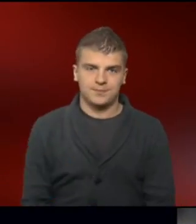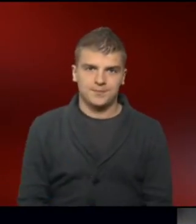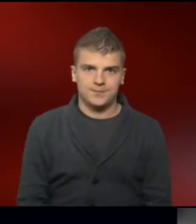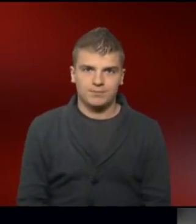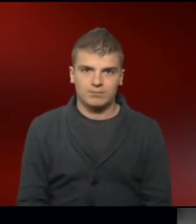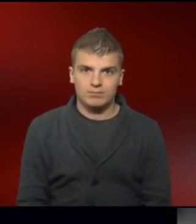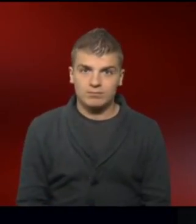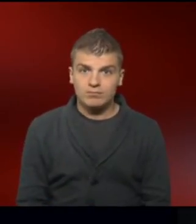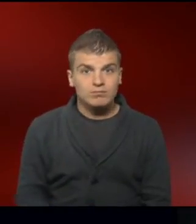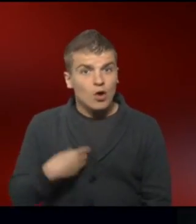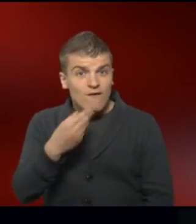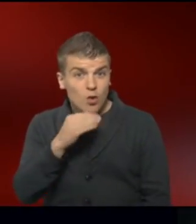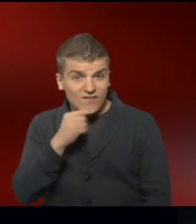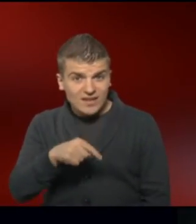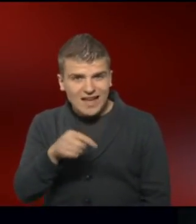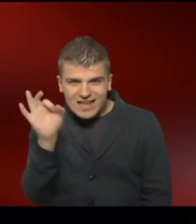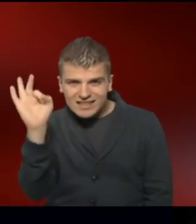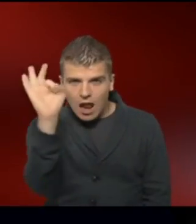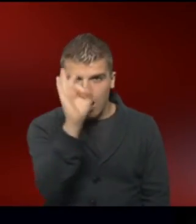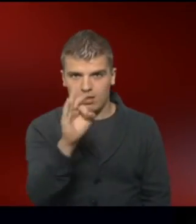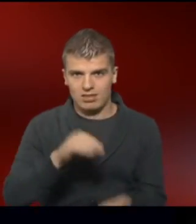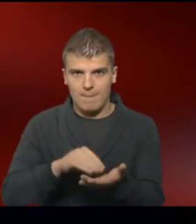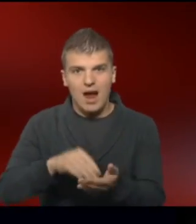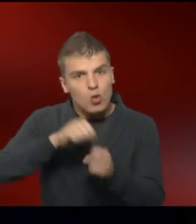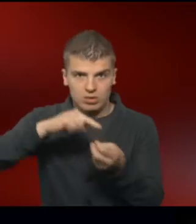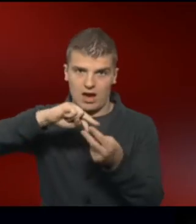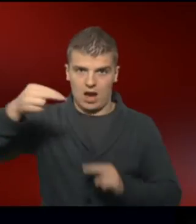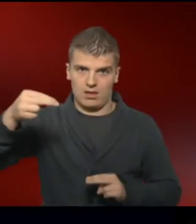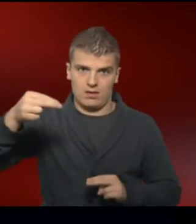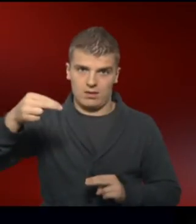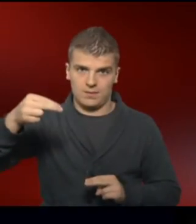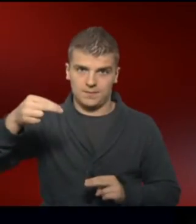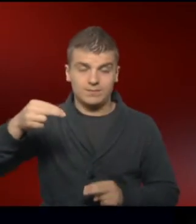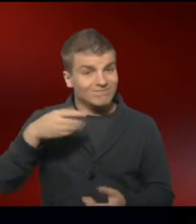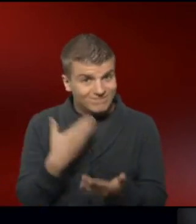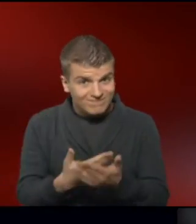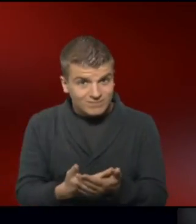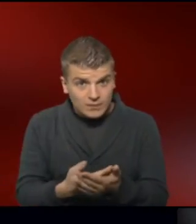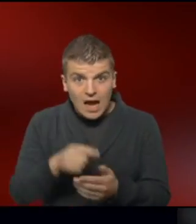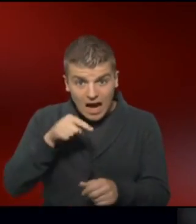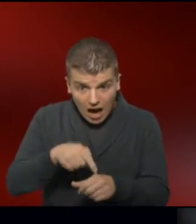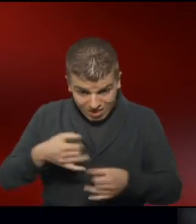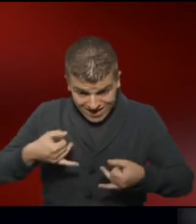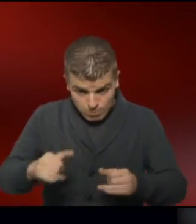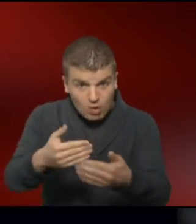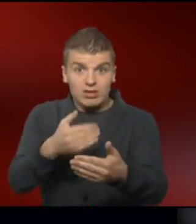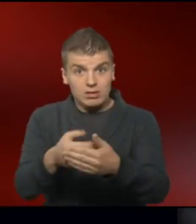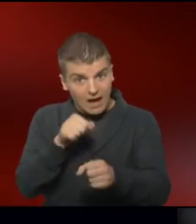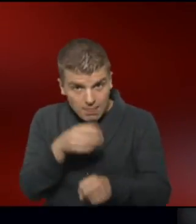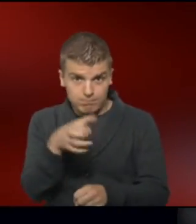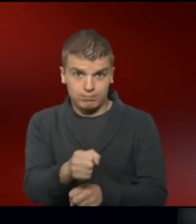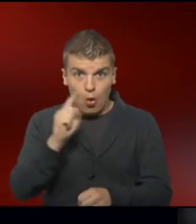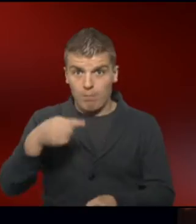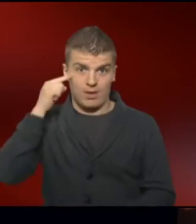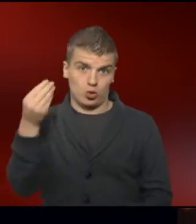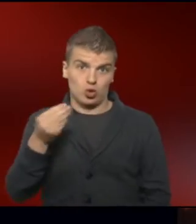Im Fruchtwasser sind Zellen des Kindes und darin das Erbgut. Plötzlich war es möglich, schon vor der Geburt zu erfahren, ob das Kind das